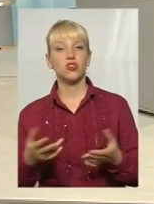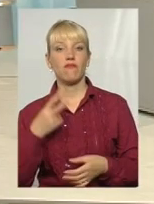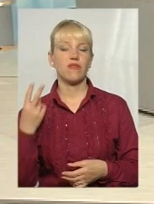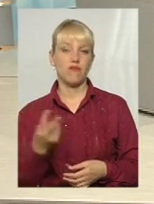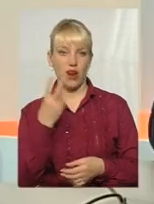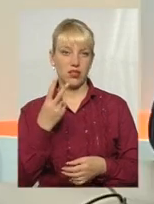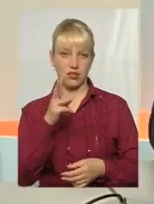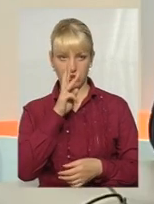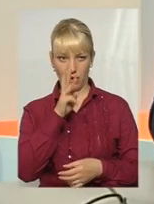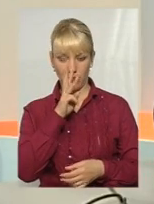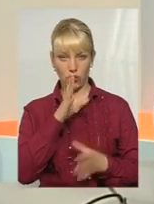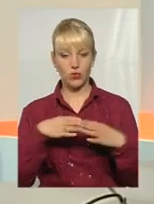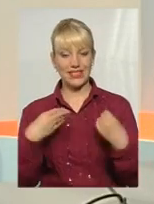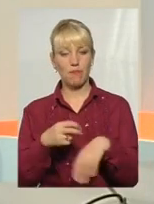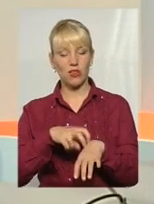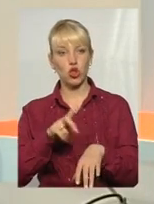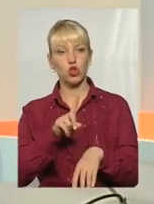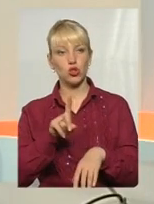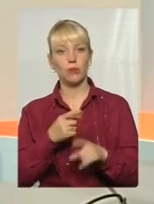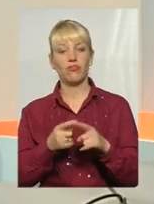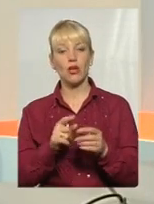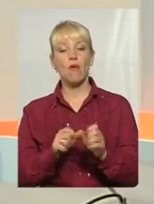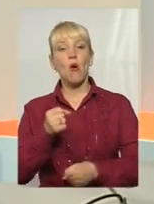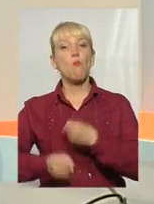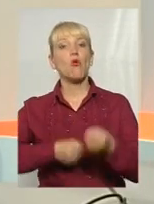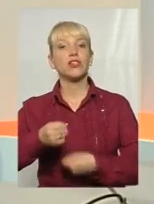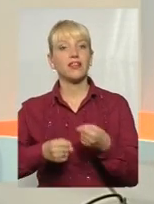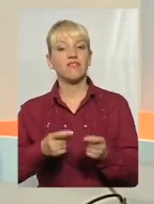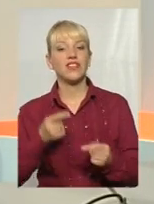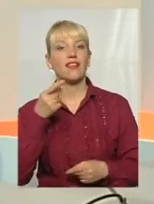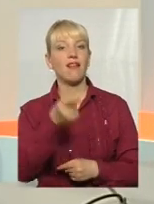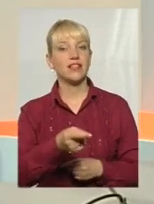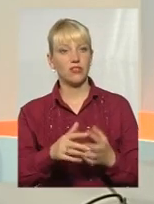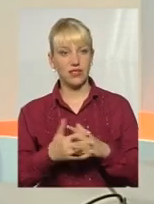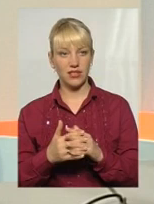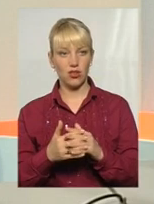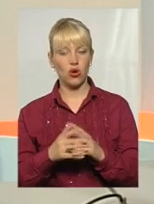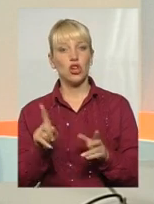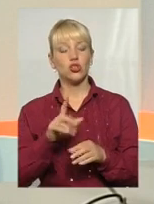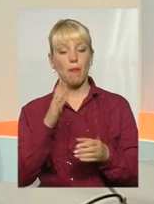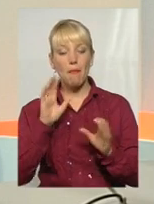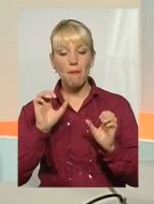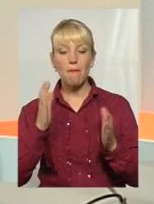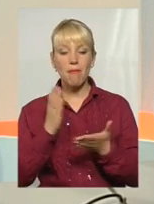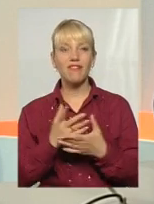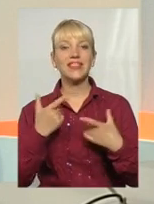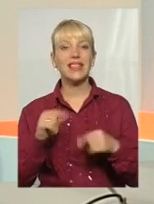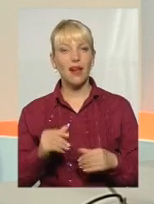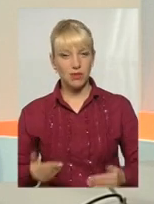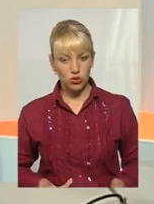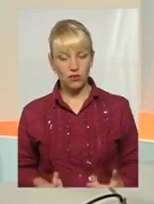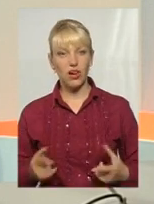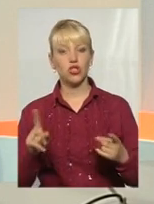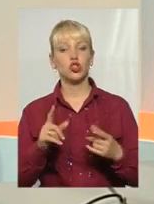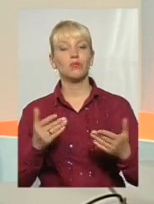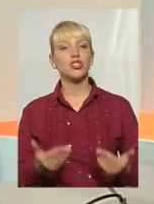рази зарплату сімейному лікарю, щоб він поїхав в віддалене село і сьогодні мов, де працювати, мов обладнання, де жити. І йому